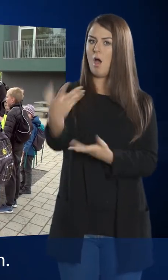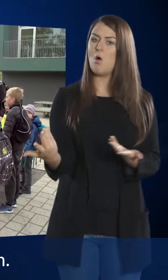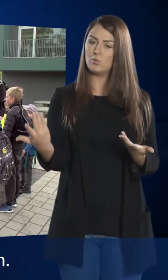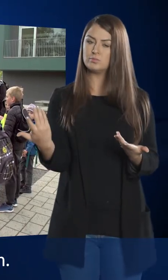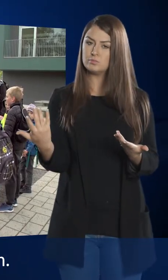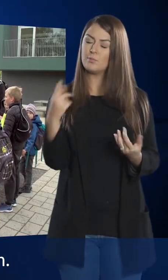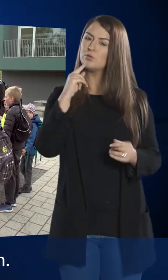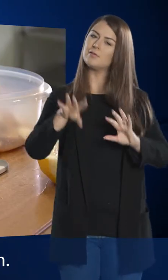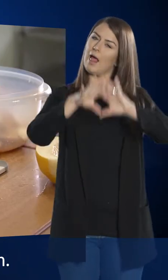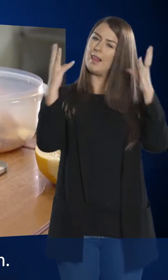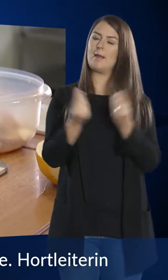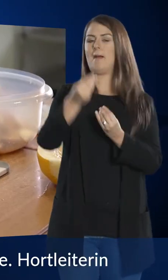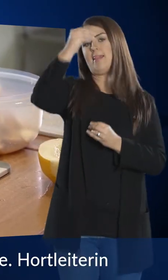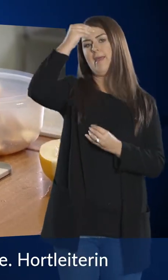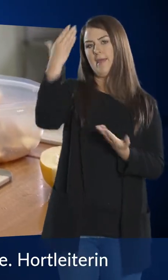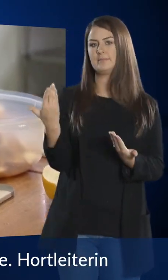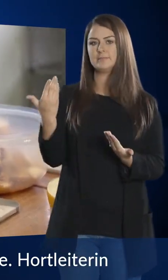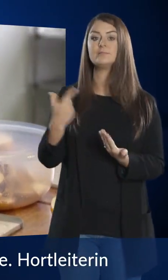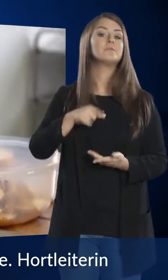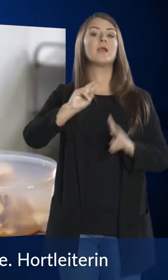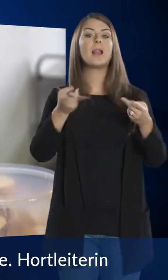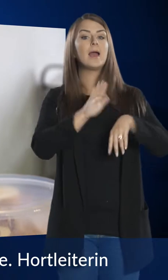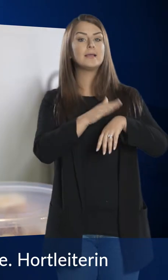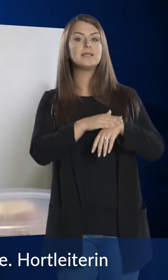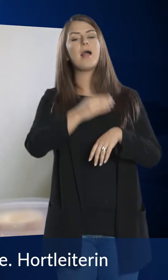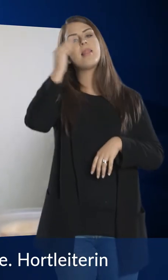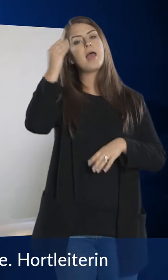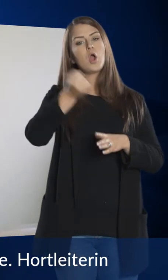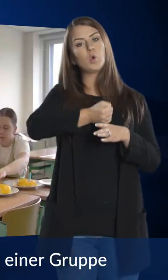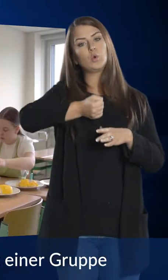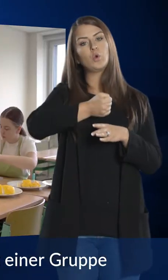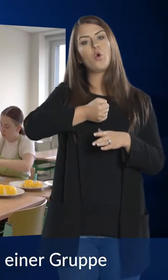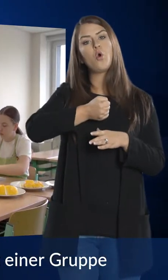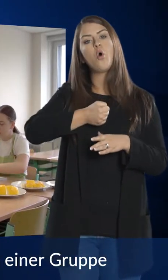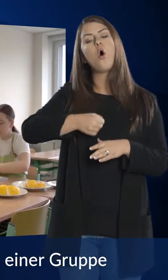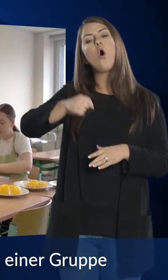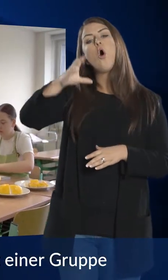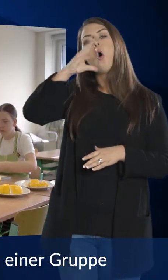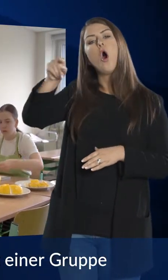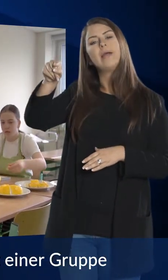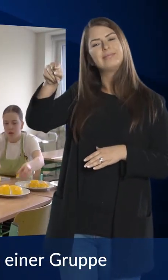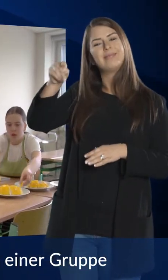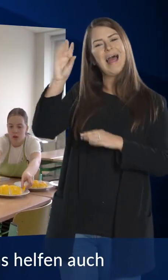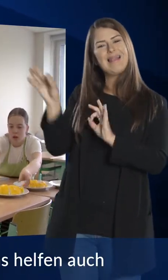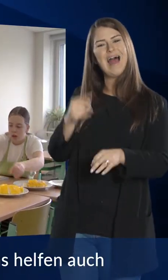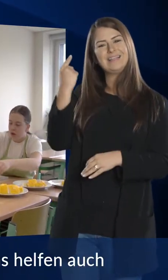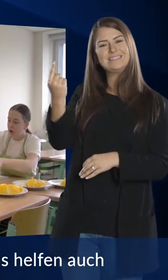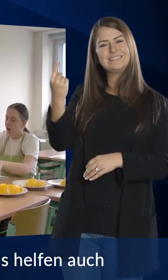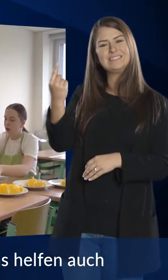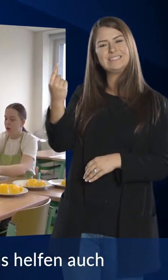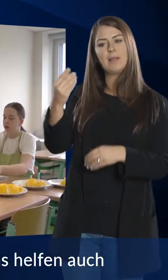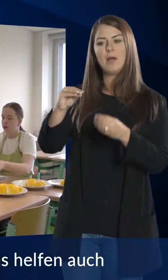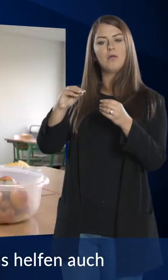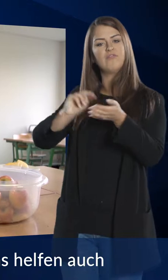Ganzheitlich lernen. Zur selben Zeit in der Lehrküche. Hortleiterin Annett Schultheiß bereitet mit einer Gruppe Schüler